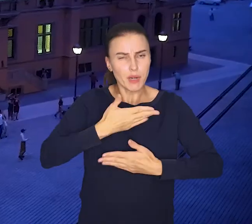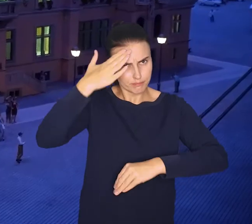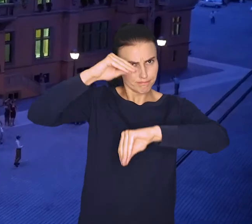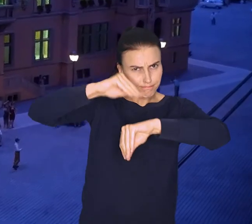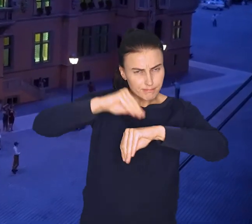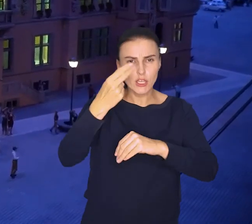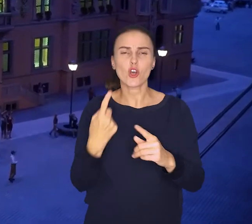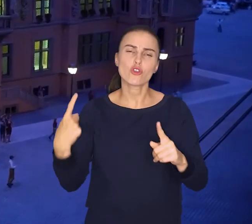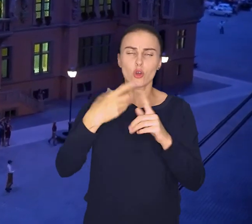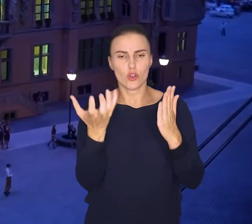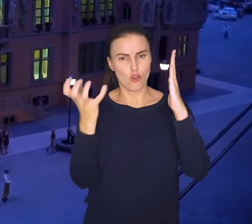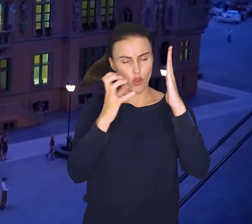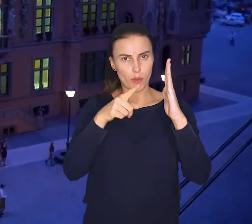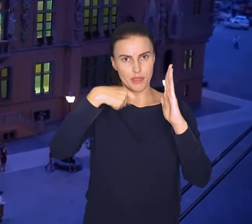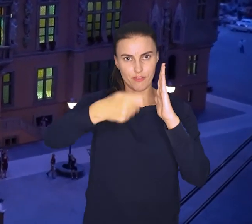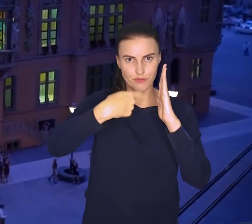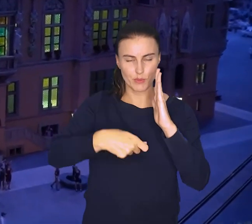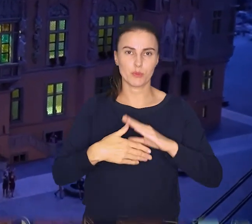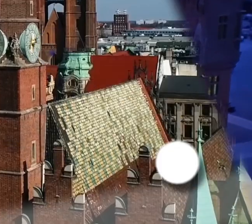dajcie znać w komentarzu pod filmem.